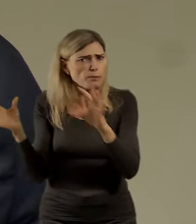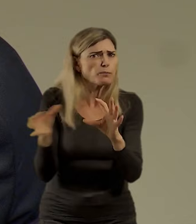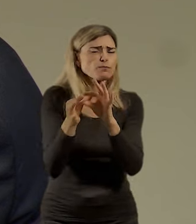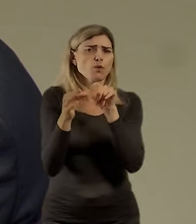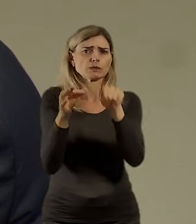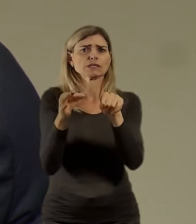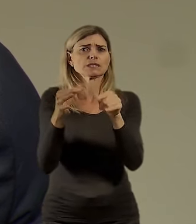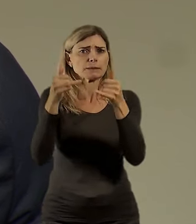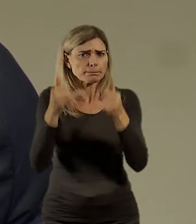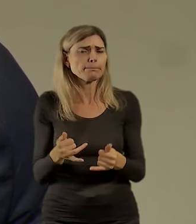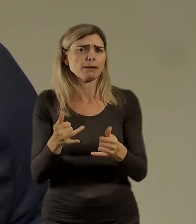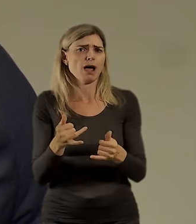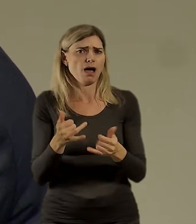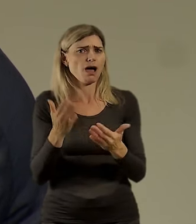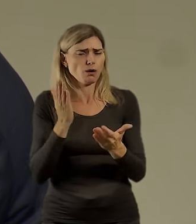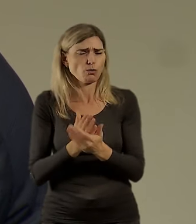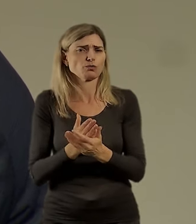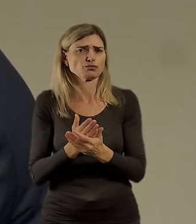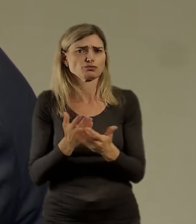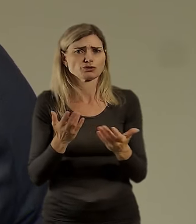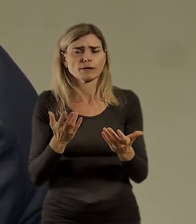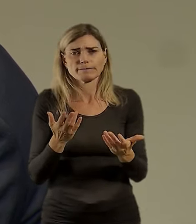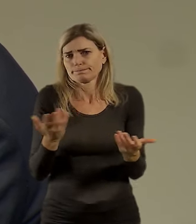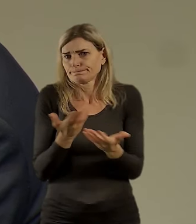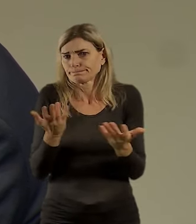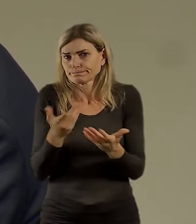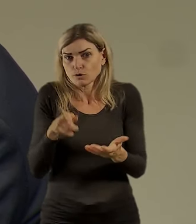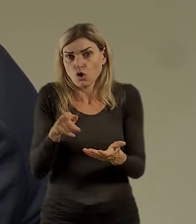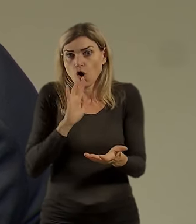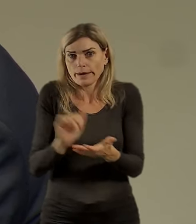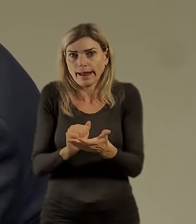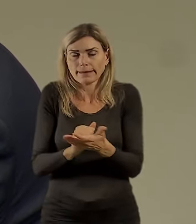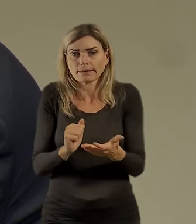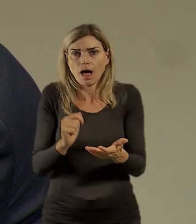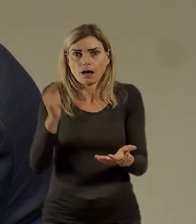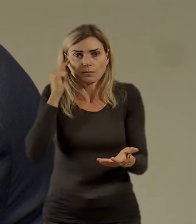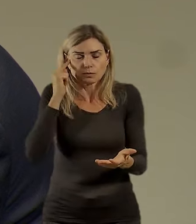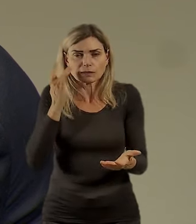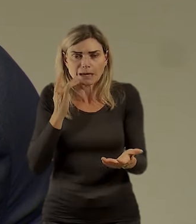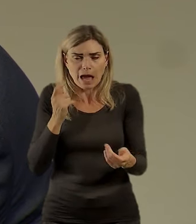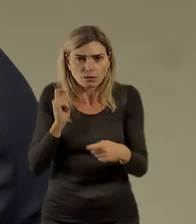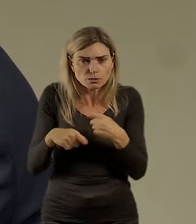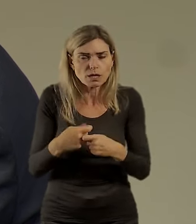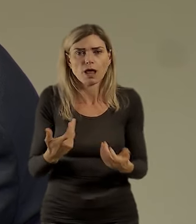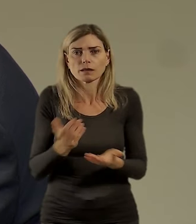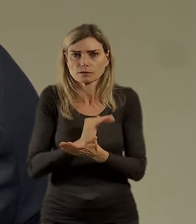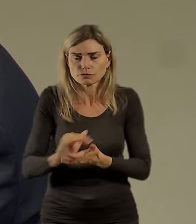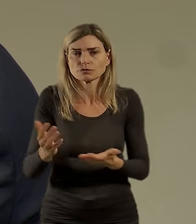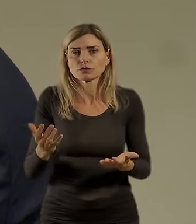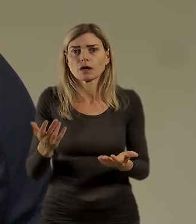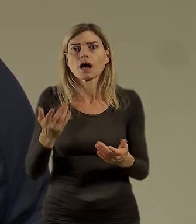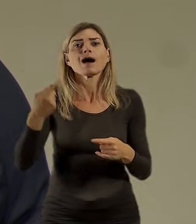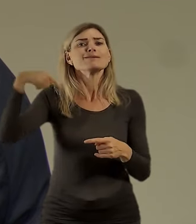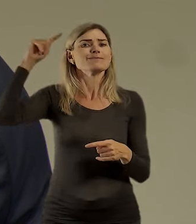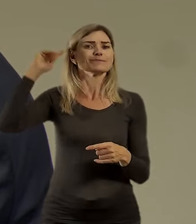infrastrukturu. A teď je to realita, teď s musíme nějakým způsobem pracovat. Ale chyby, který se